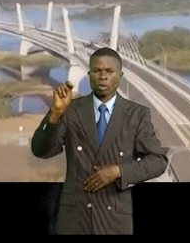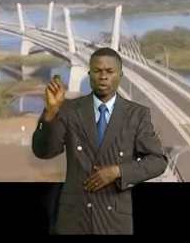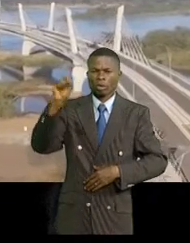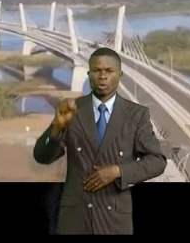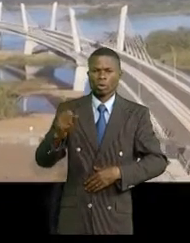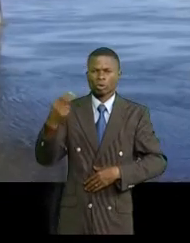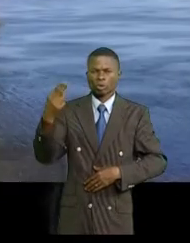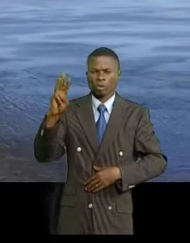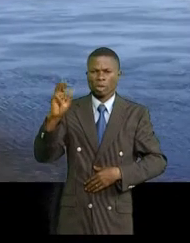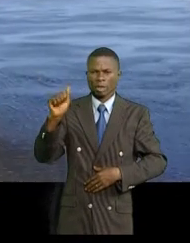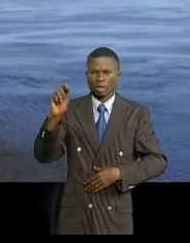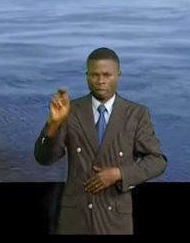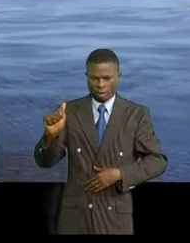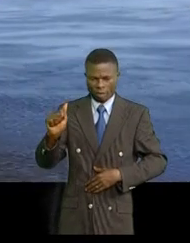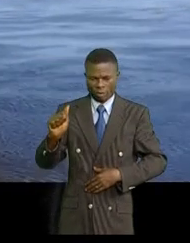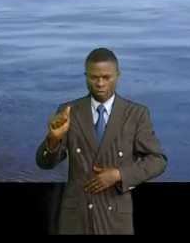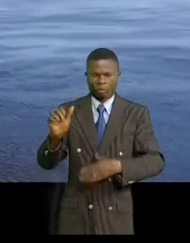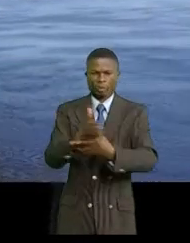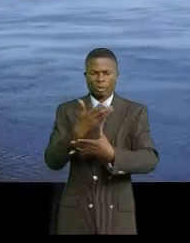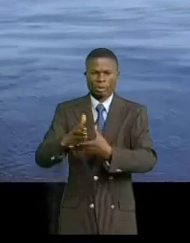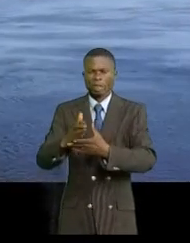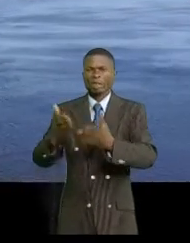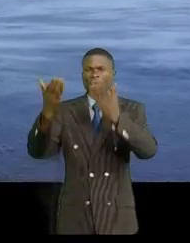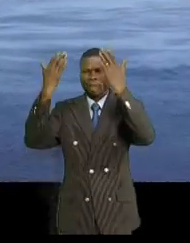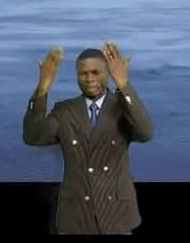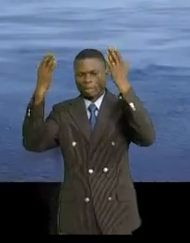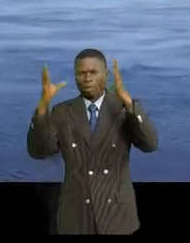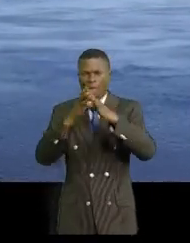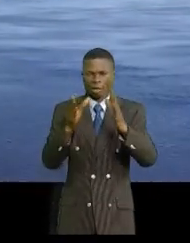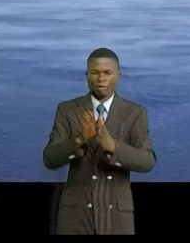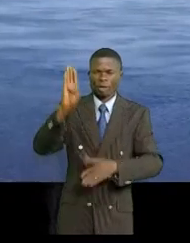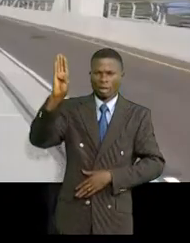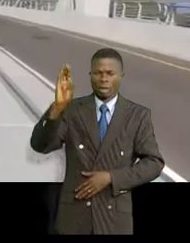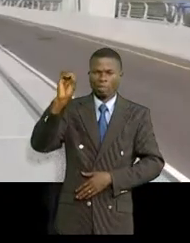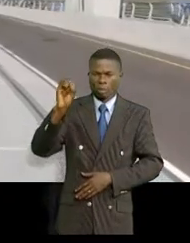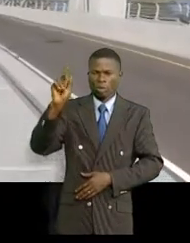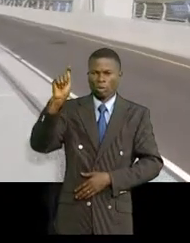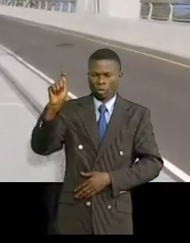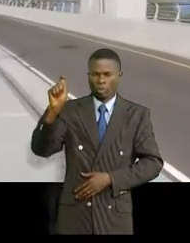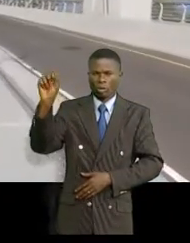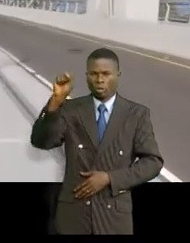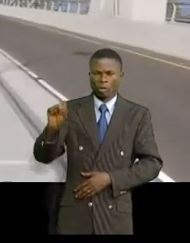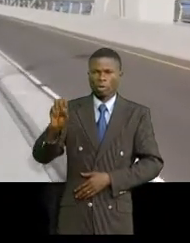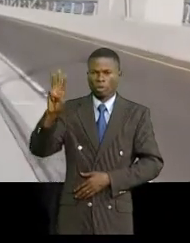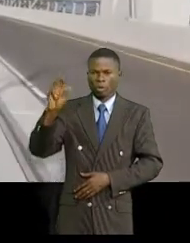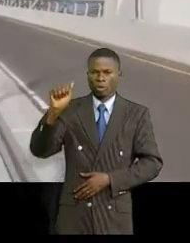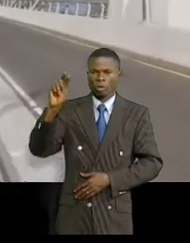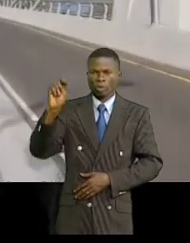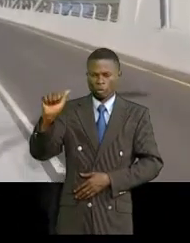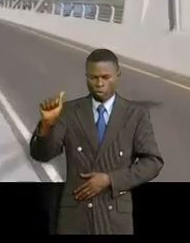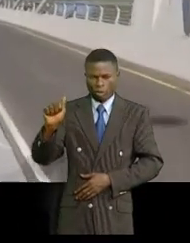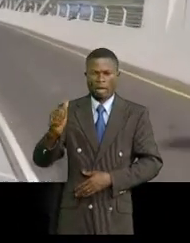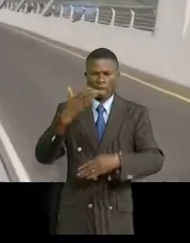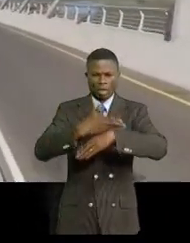pont Kazungu-la est situé à la frontière entre la Zambie et les Boutouana, mais il va désenclaver tous les continents et profiter dans une certaine mesure